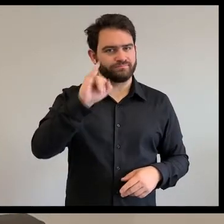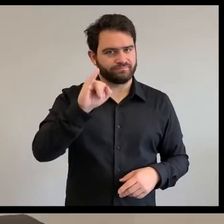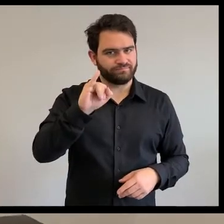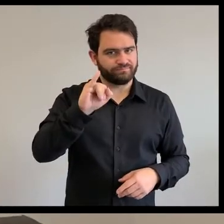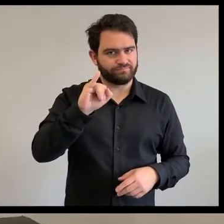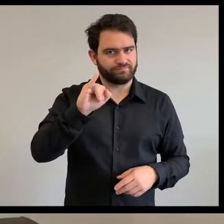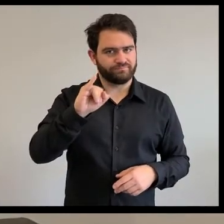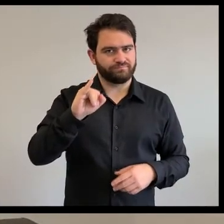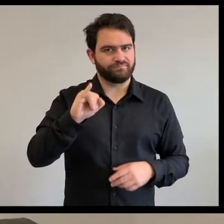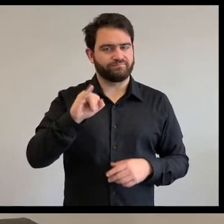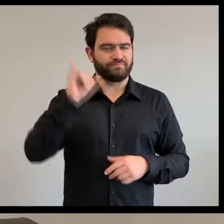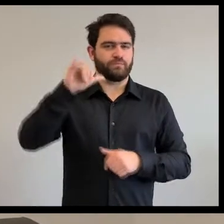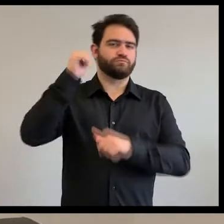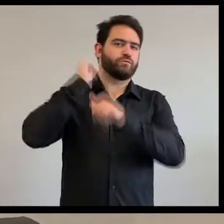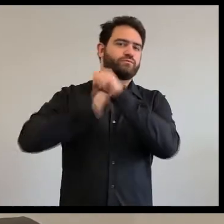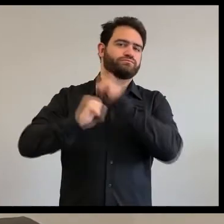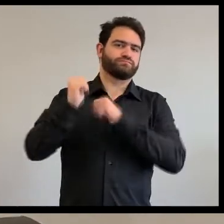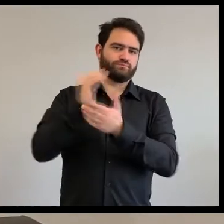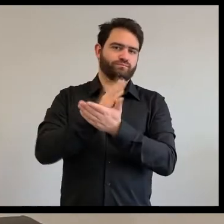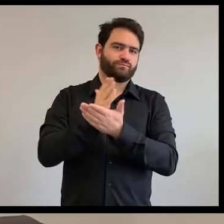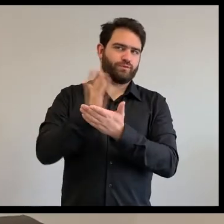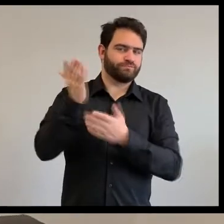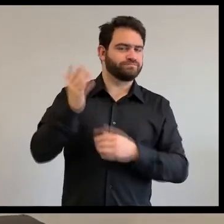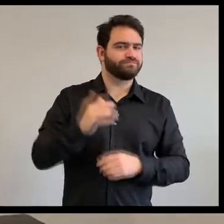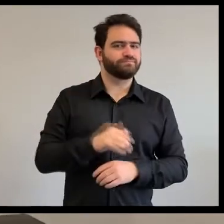C'était son souhait de chanter.